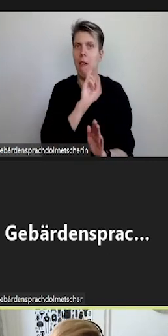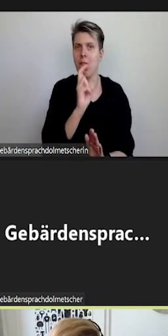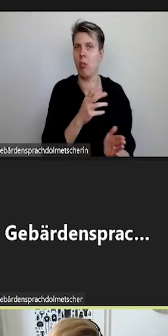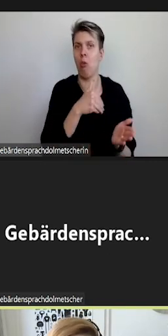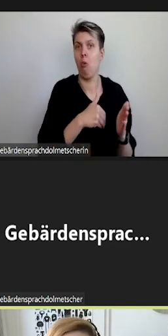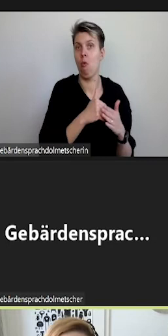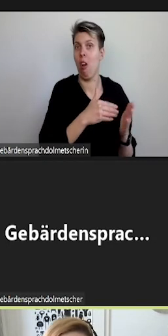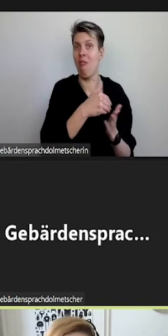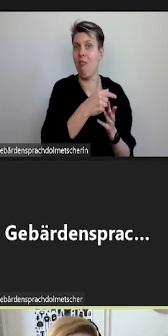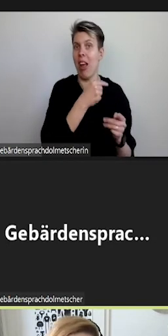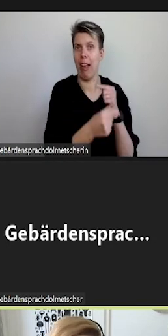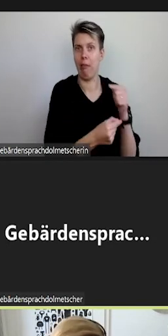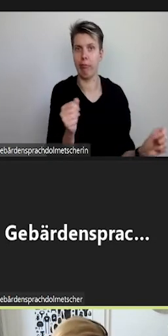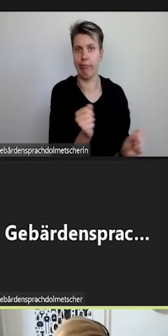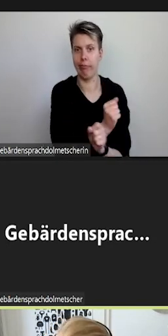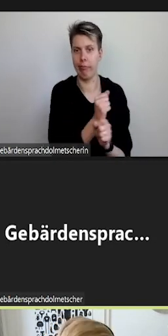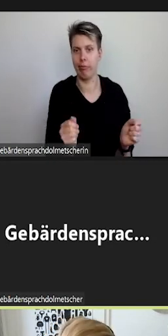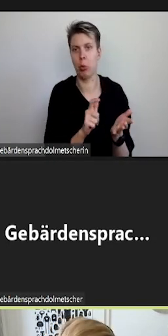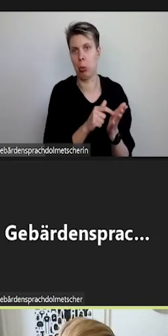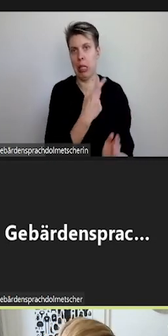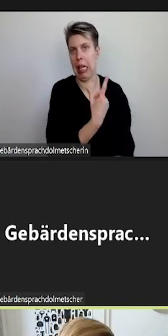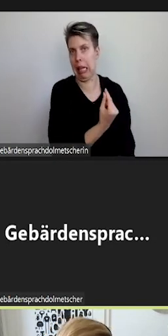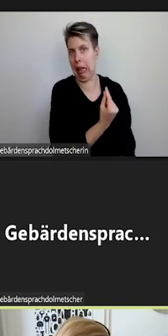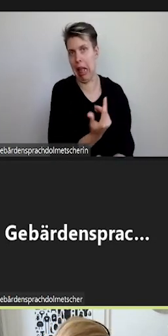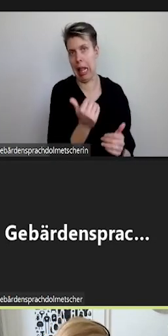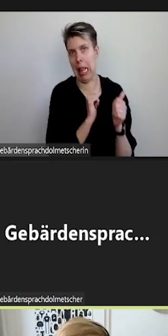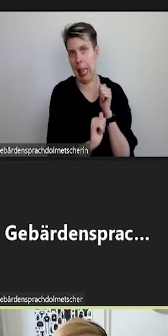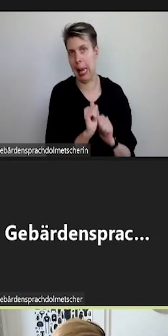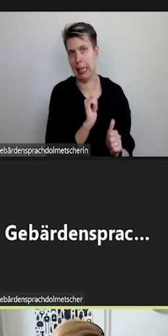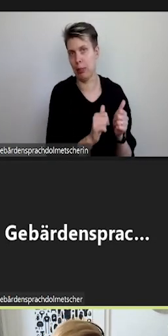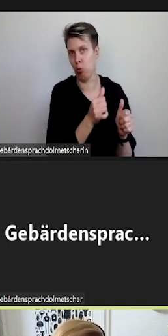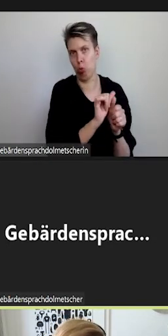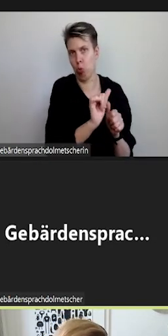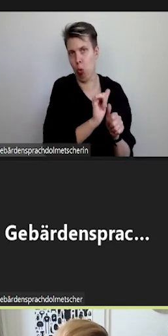weiterentwickelt werden, da uns die nötigen Gelder dafür dann leider gefehlt haben.